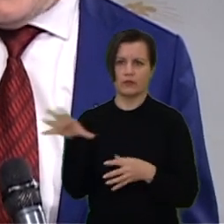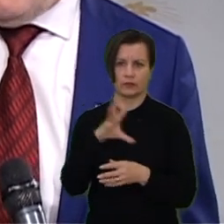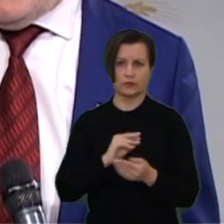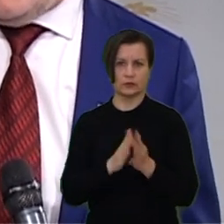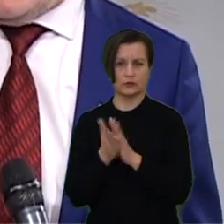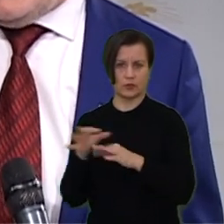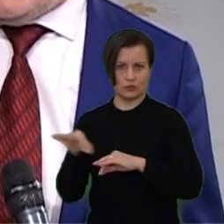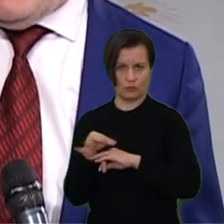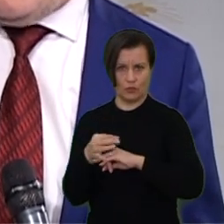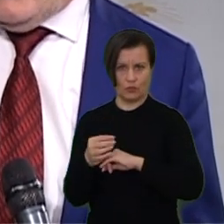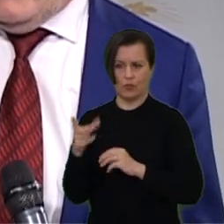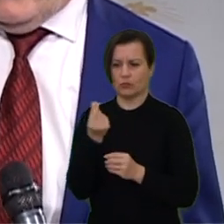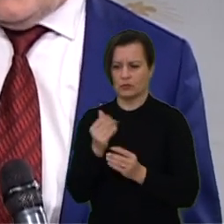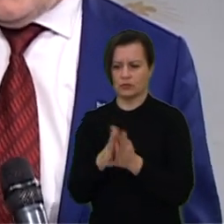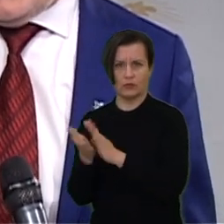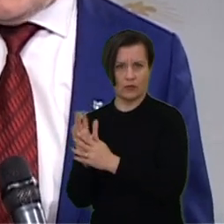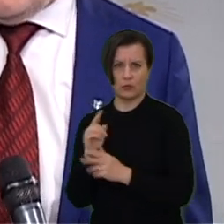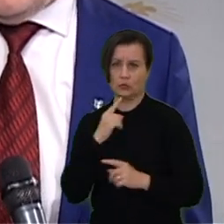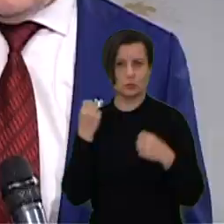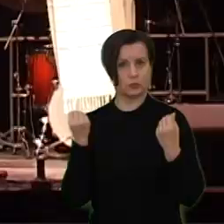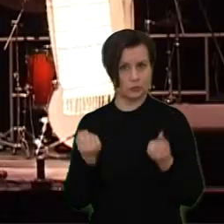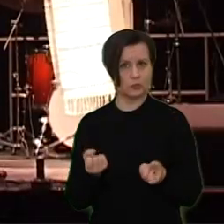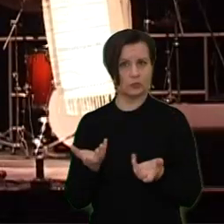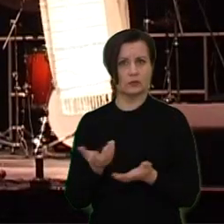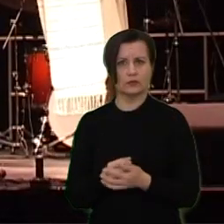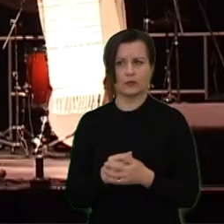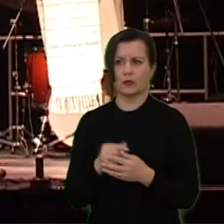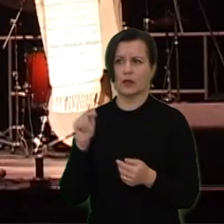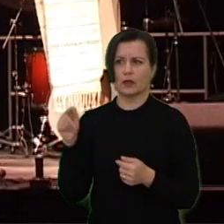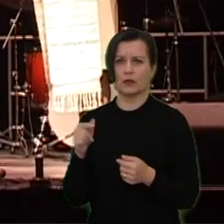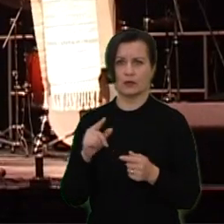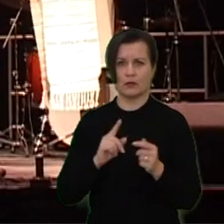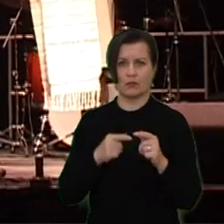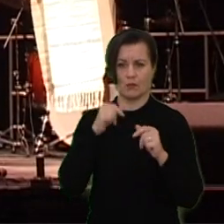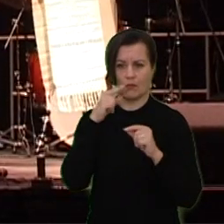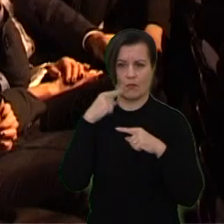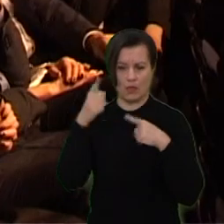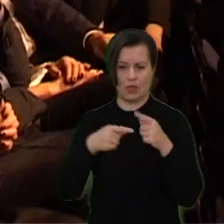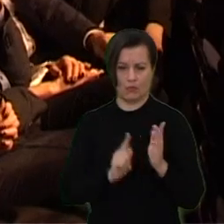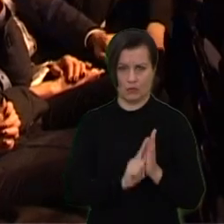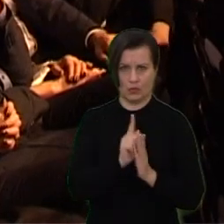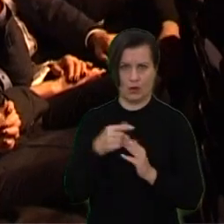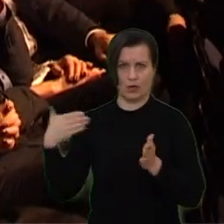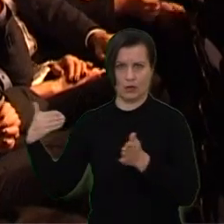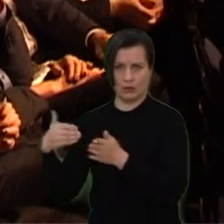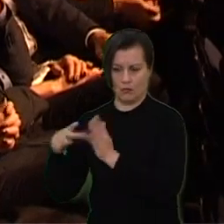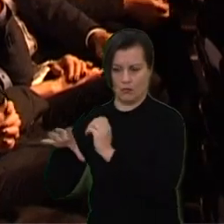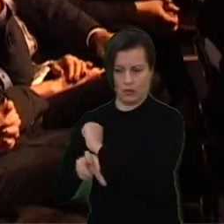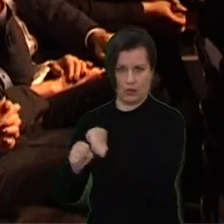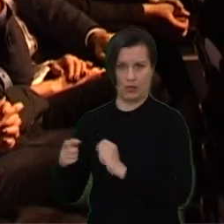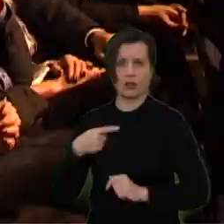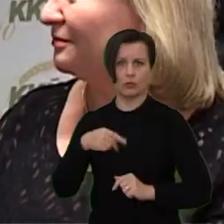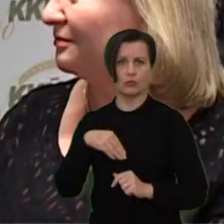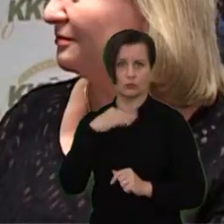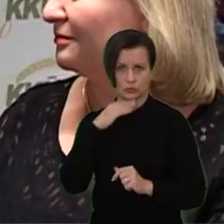sekti pinigus nėra taip lengva. Ir žiūrėti, kad jau nuo metų pradžios iki galo užtektų visiems. Padėjai visi su mumis